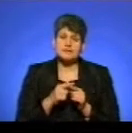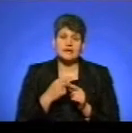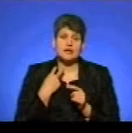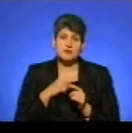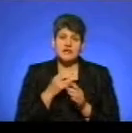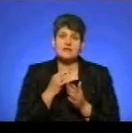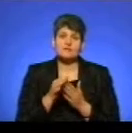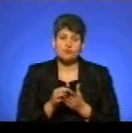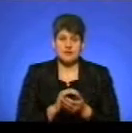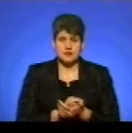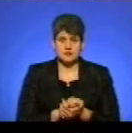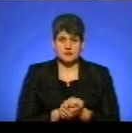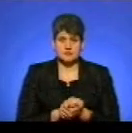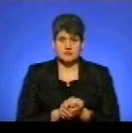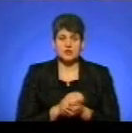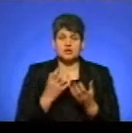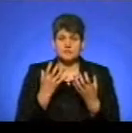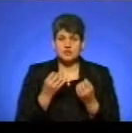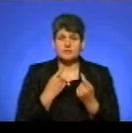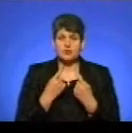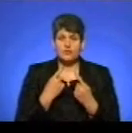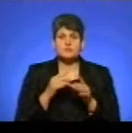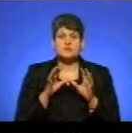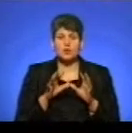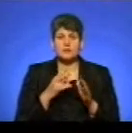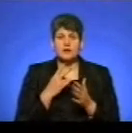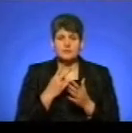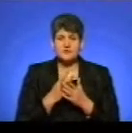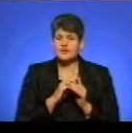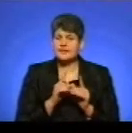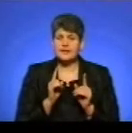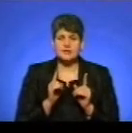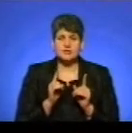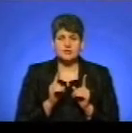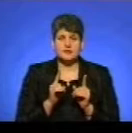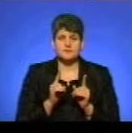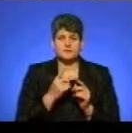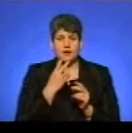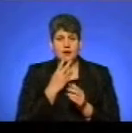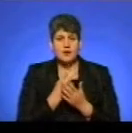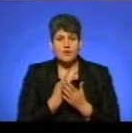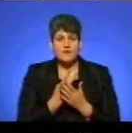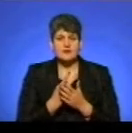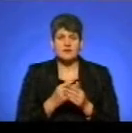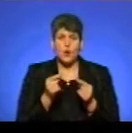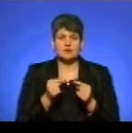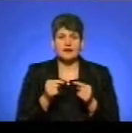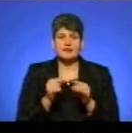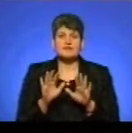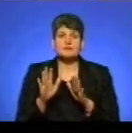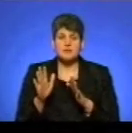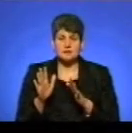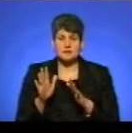відповідальність. Проте, ми ще говоримо, що закон передбачає не лише реагування, так, на конкретний випадок, а